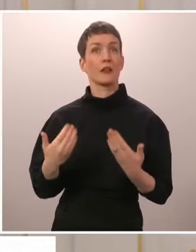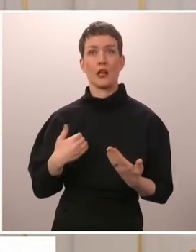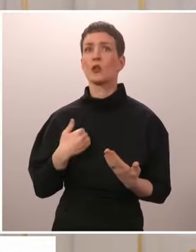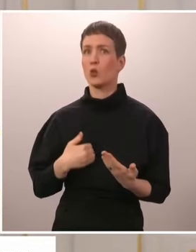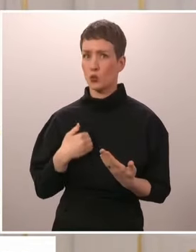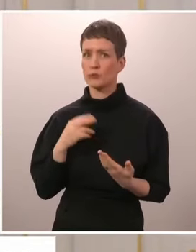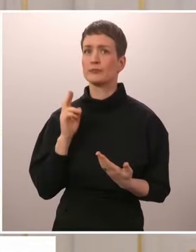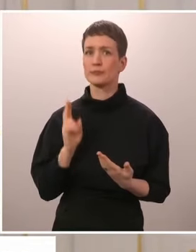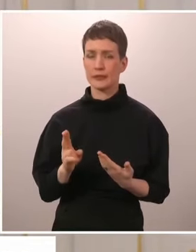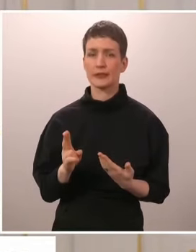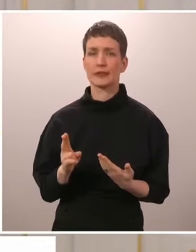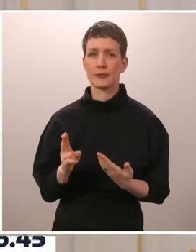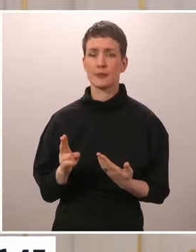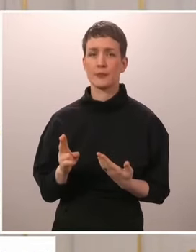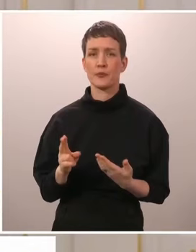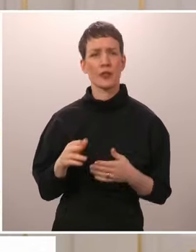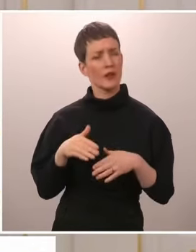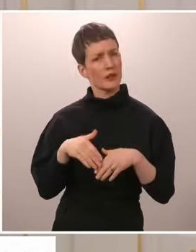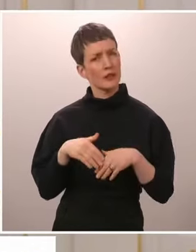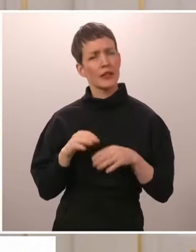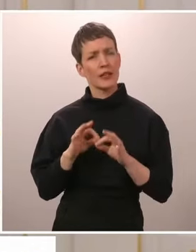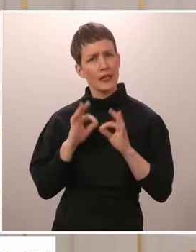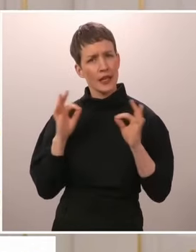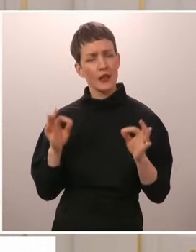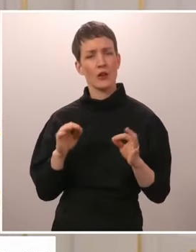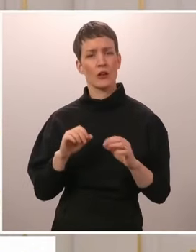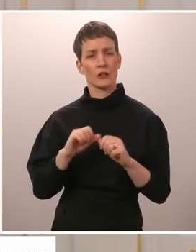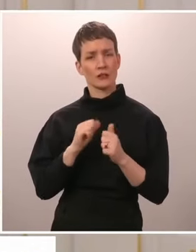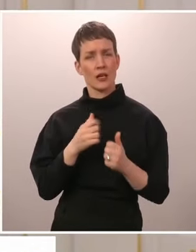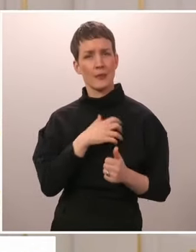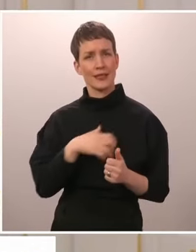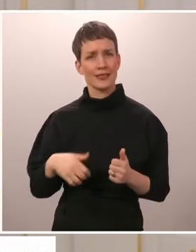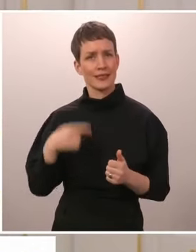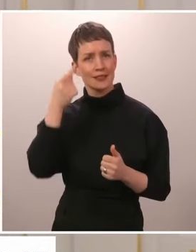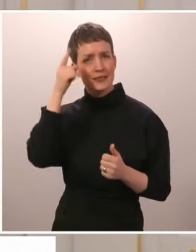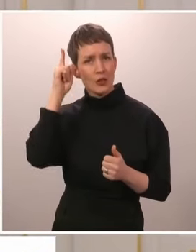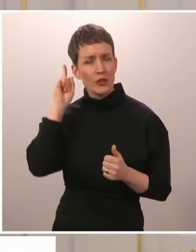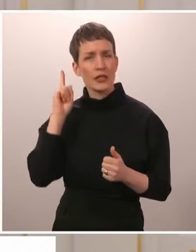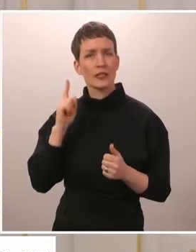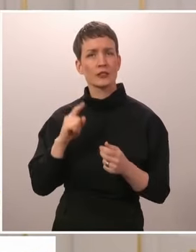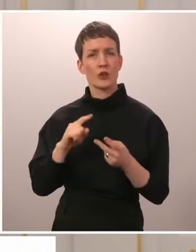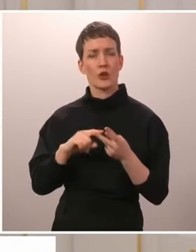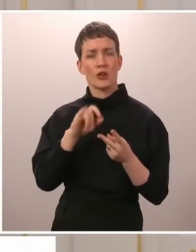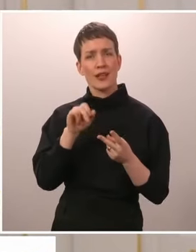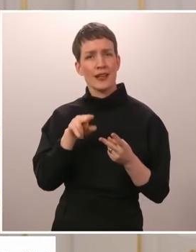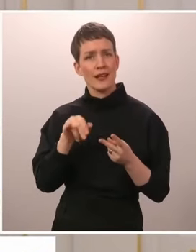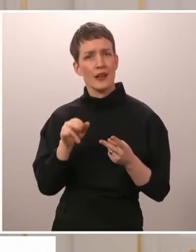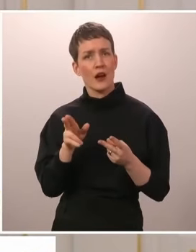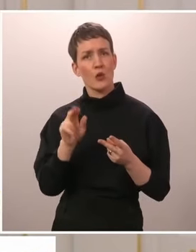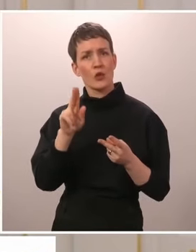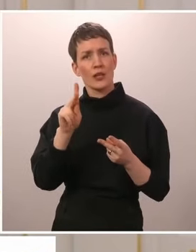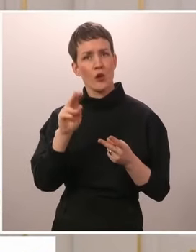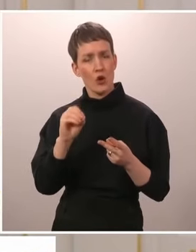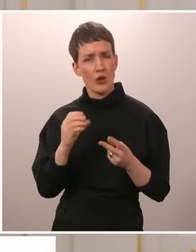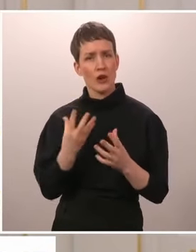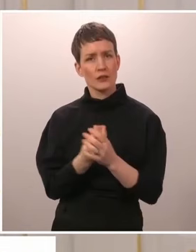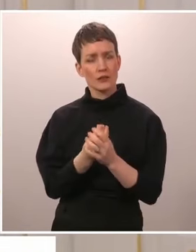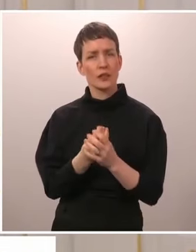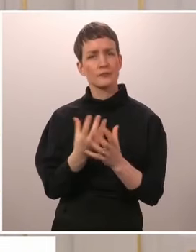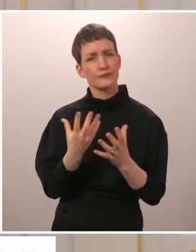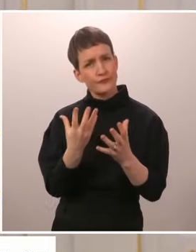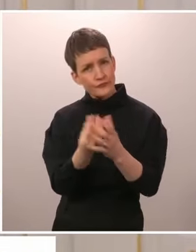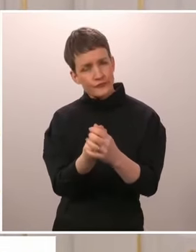Oli hienoa saada viettää paljon aikaa. Presidentti Sauli Niinistön ja Jenni Haukeon kanssa saimme vaihdettua